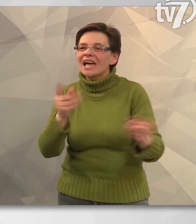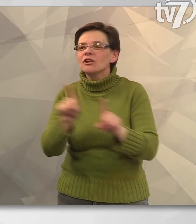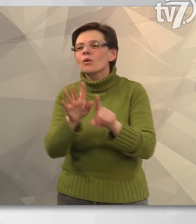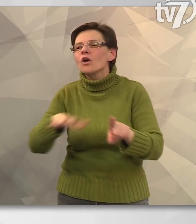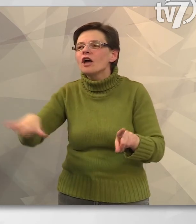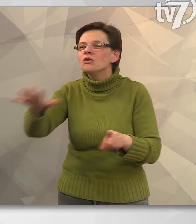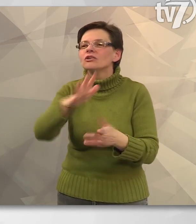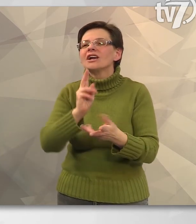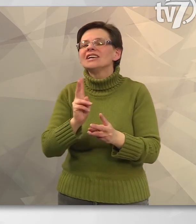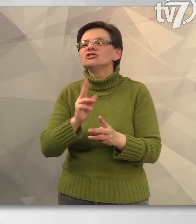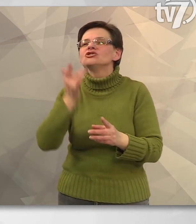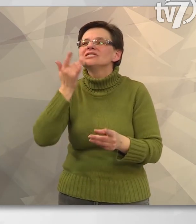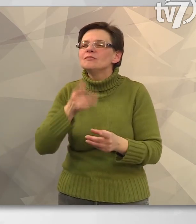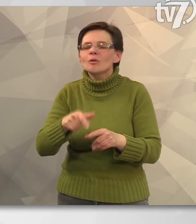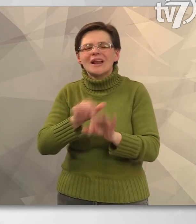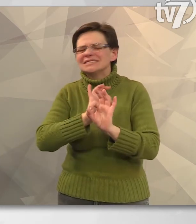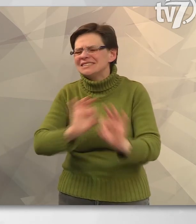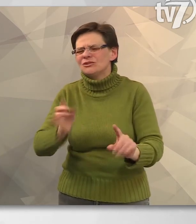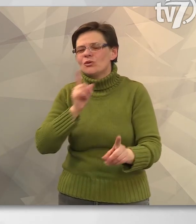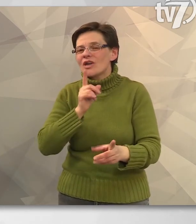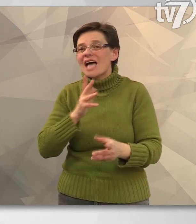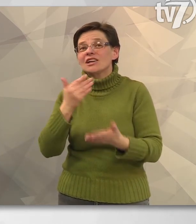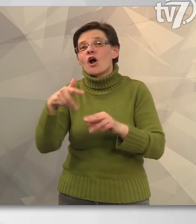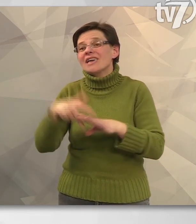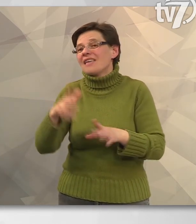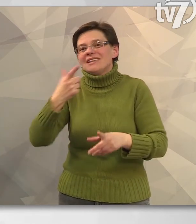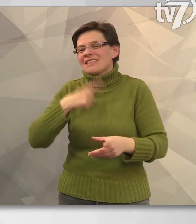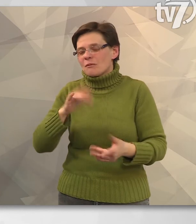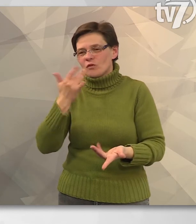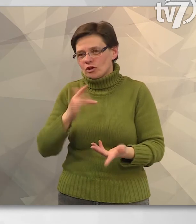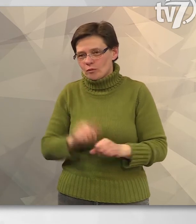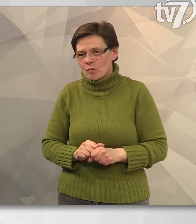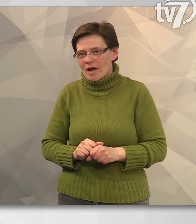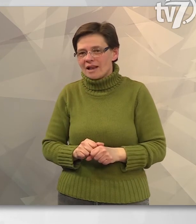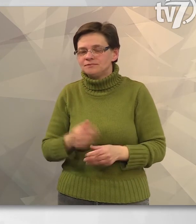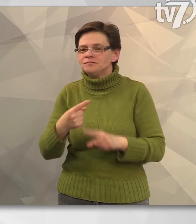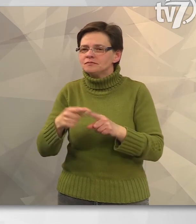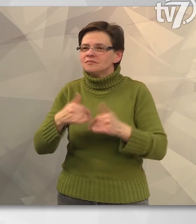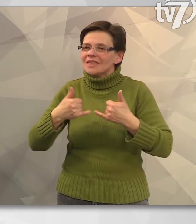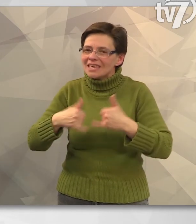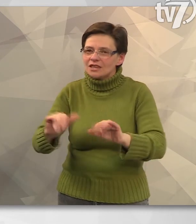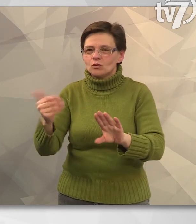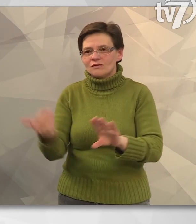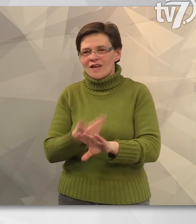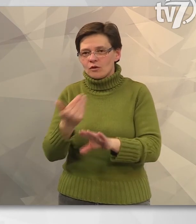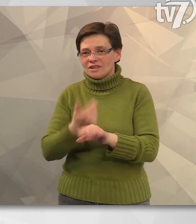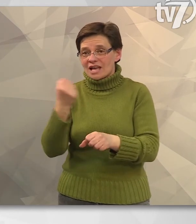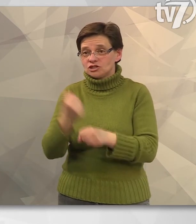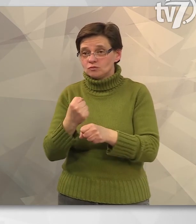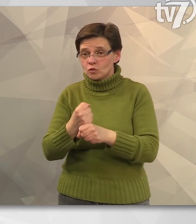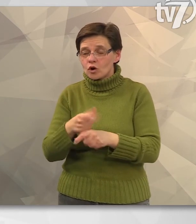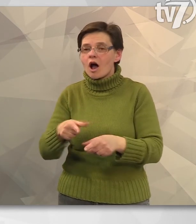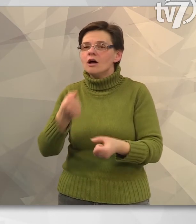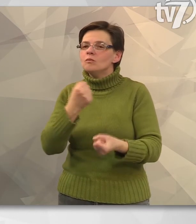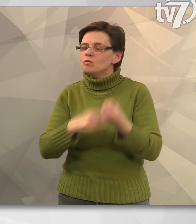számára is kipróbálni ezt a nagyszerű játékot, akik eddig nem próbálták. A hamarosan elinduló felújítási